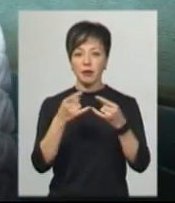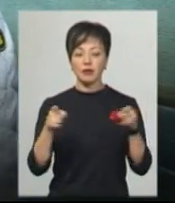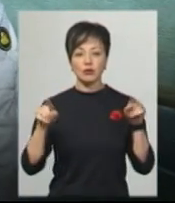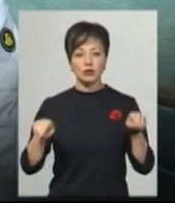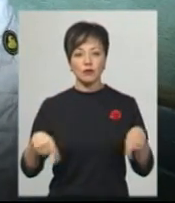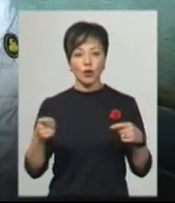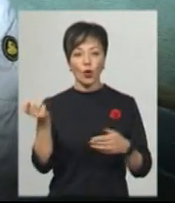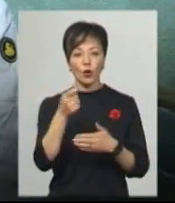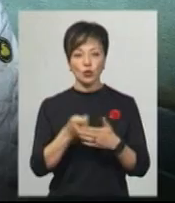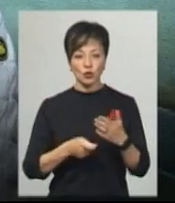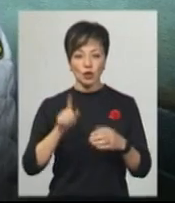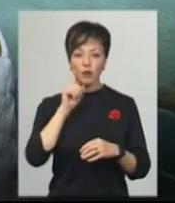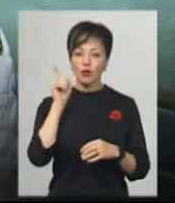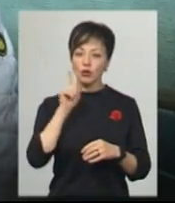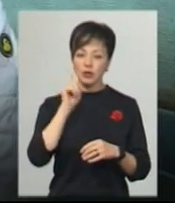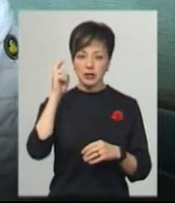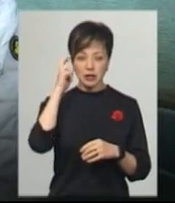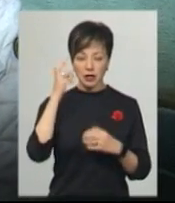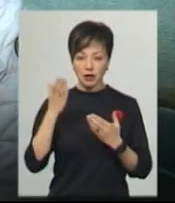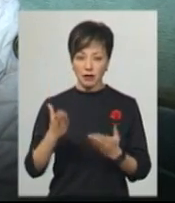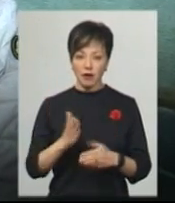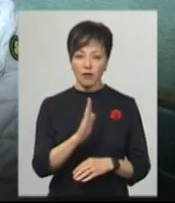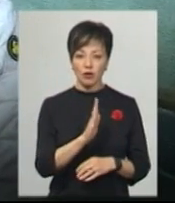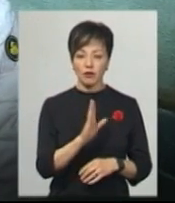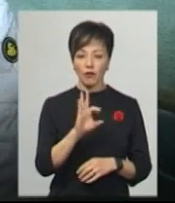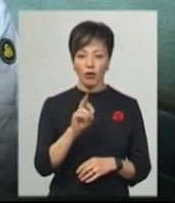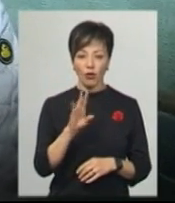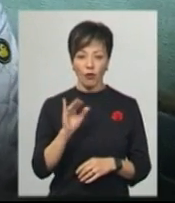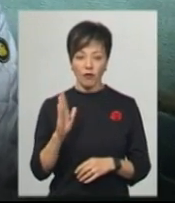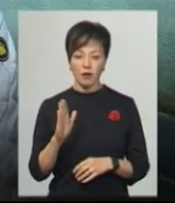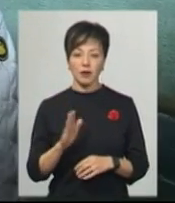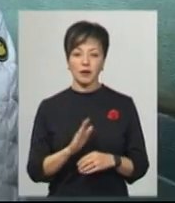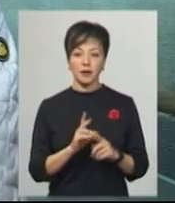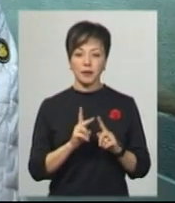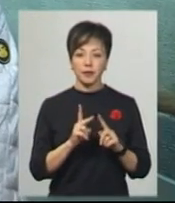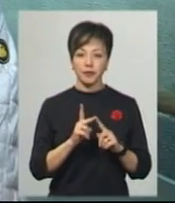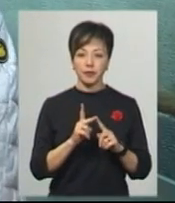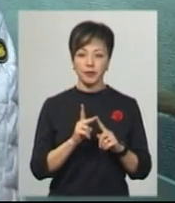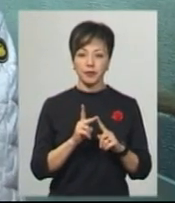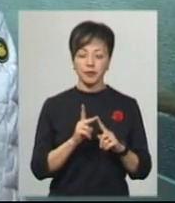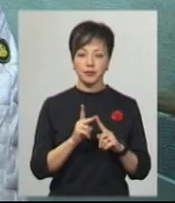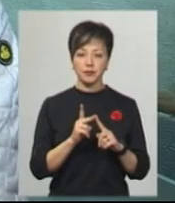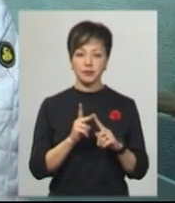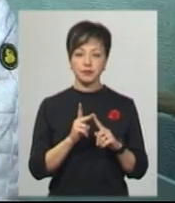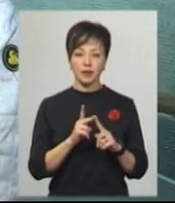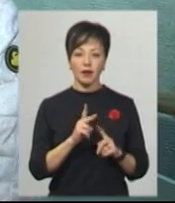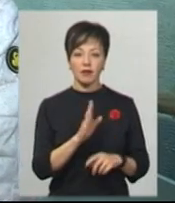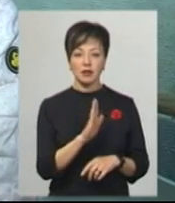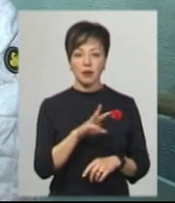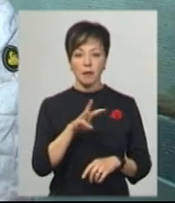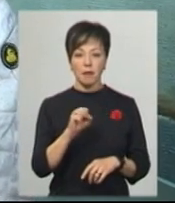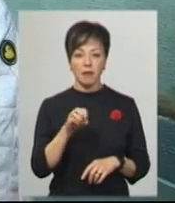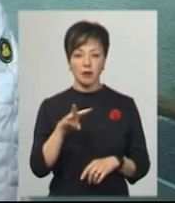художники, молоді художники із Києва Володимир Волков та Владислав